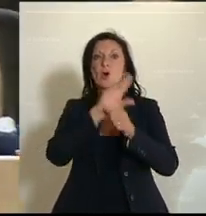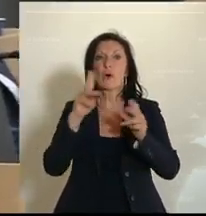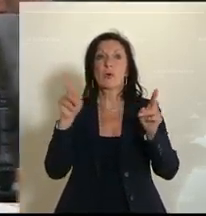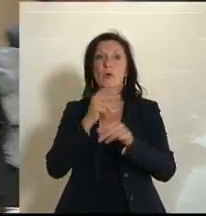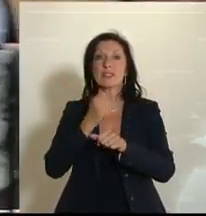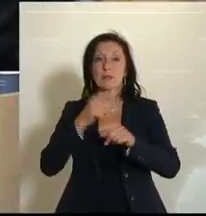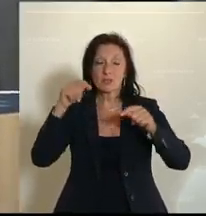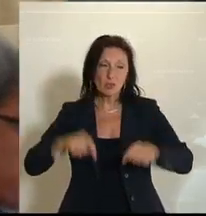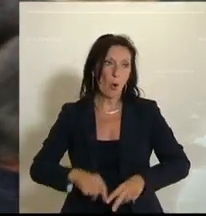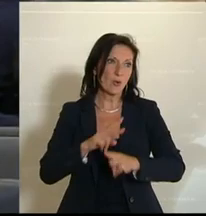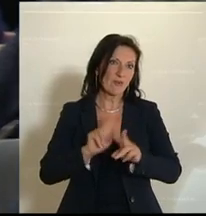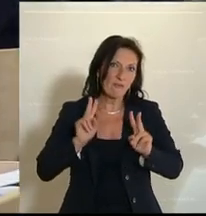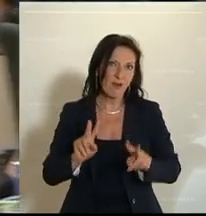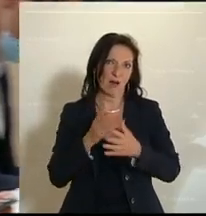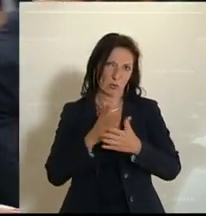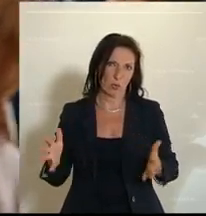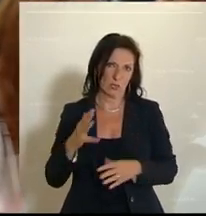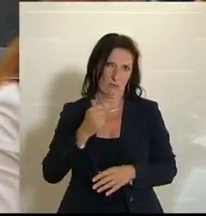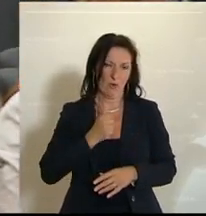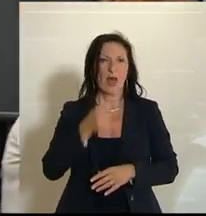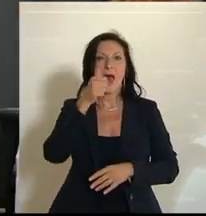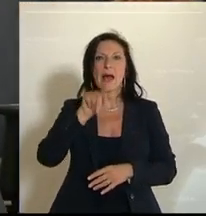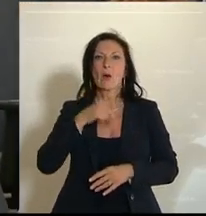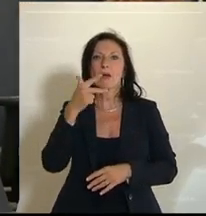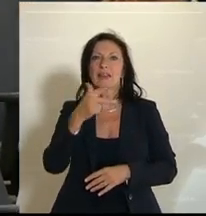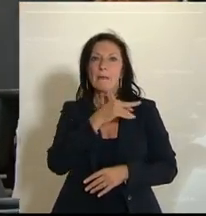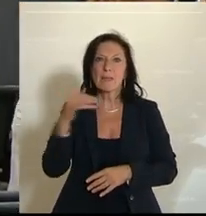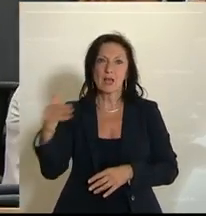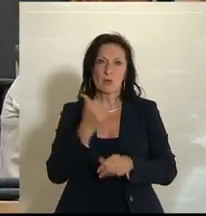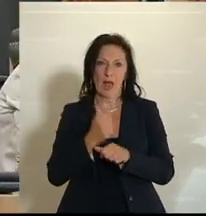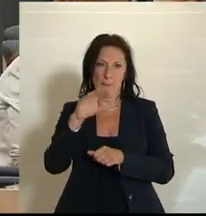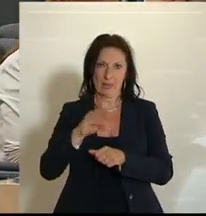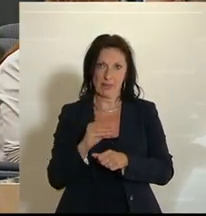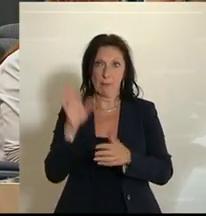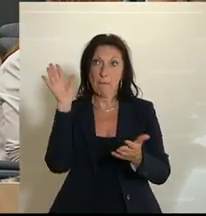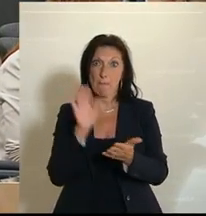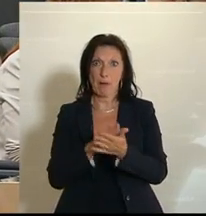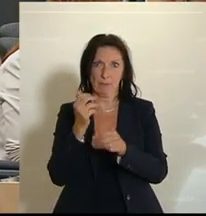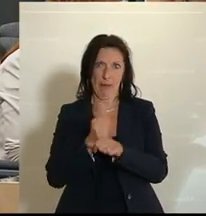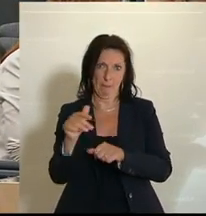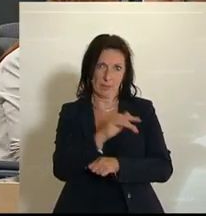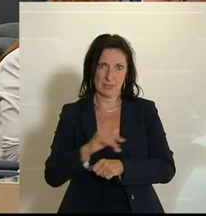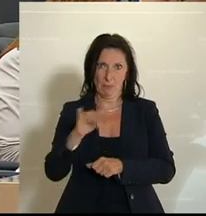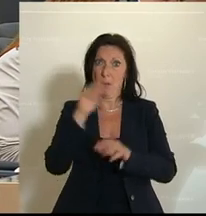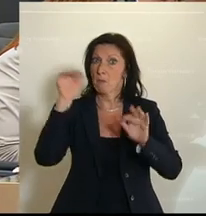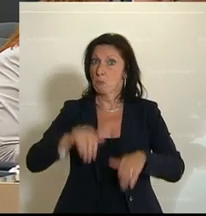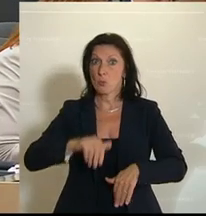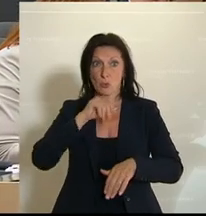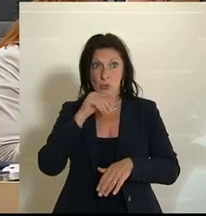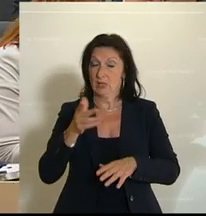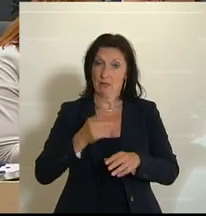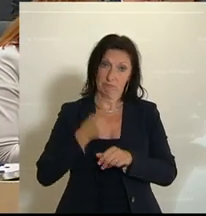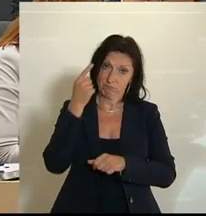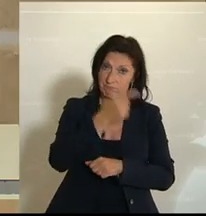ist ein absolutes Erfolgsmodell. Rund 1,3 Millionen Arbeitnehmerinnen können damit in Beschäftigung gehalten werden. Und